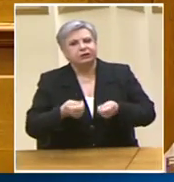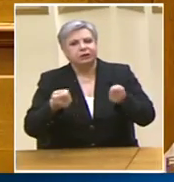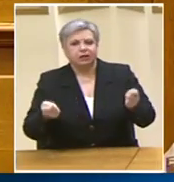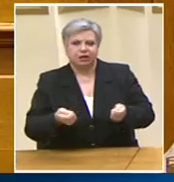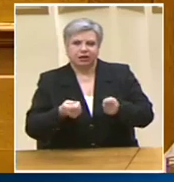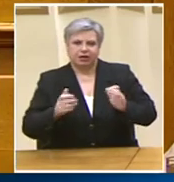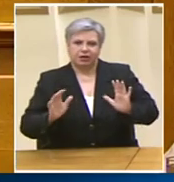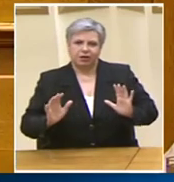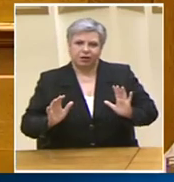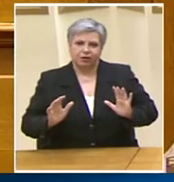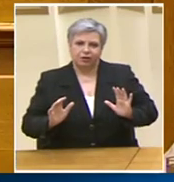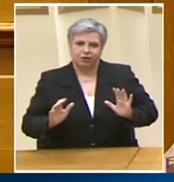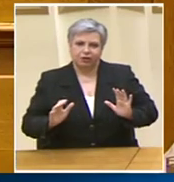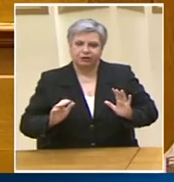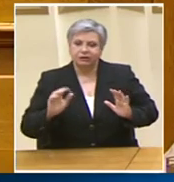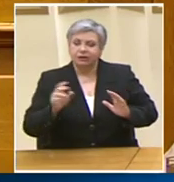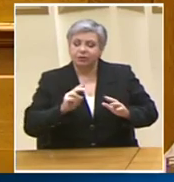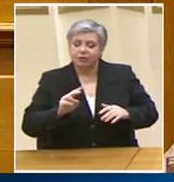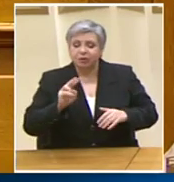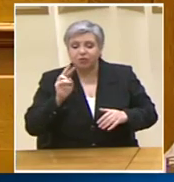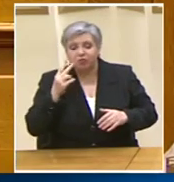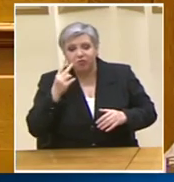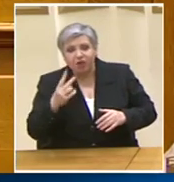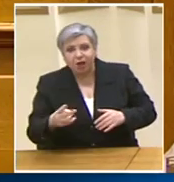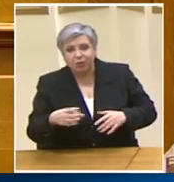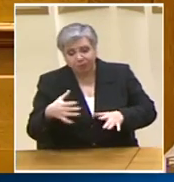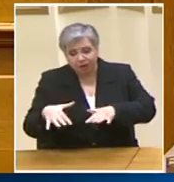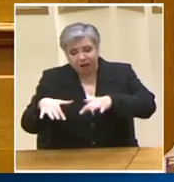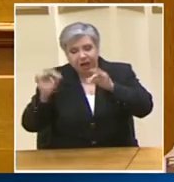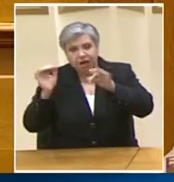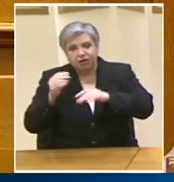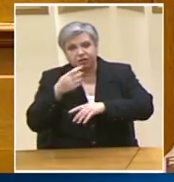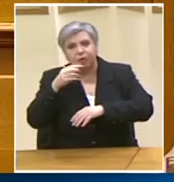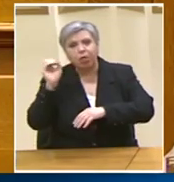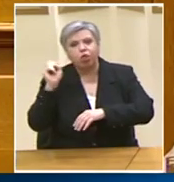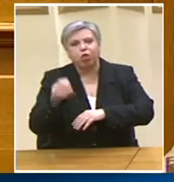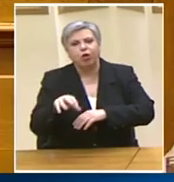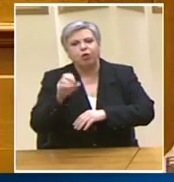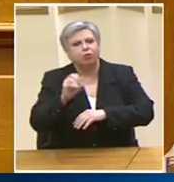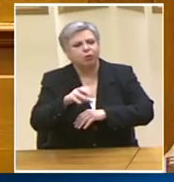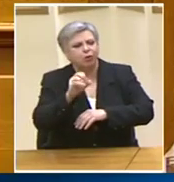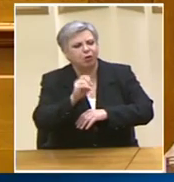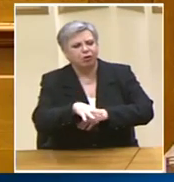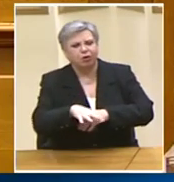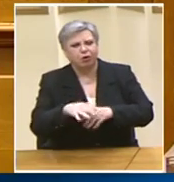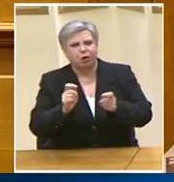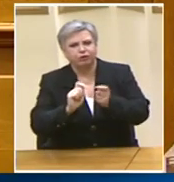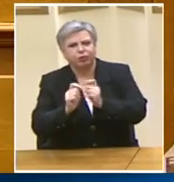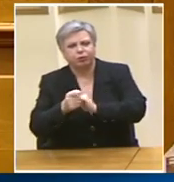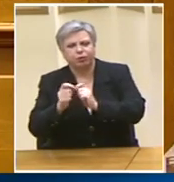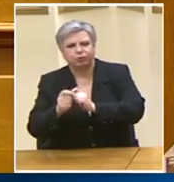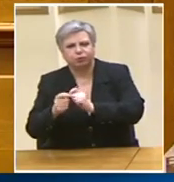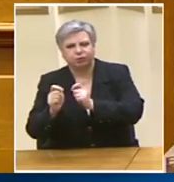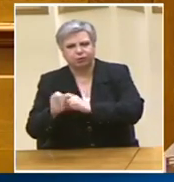οι χαριστικές τροπολογίες Και όλα τα άλλα Ότι δίθεν εμείς φτέγαμε που δεν προχωρούσε η επένδυση